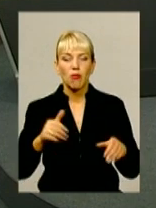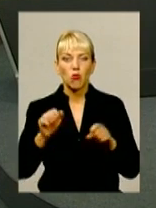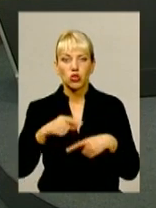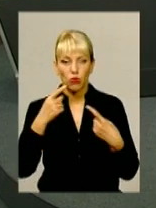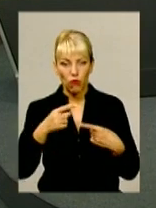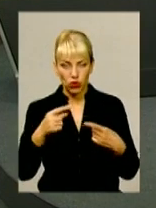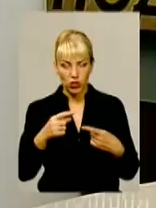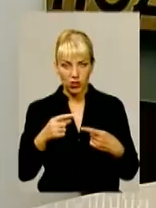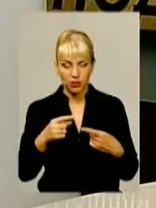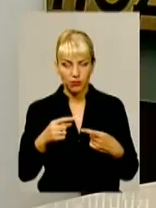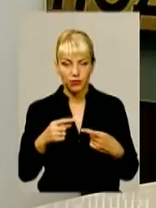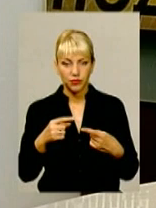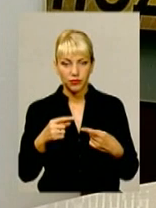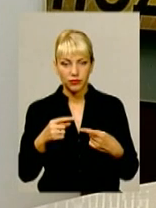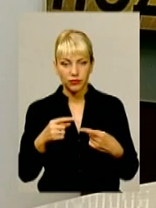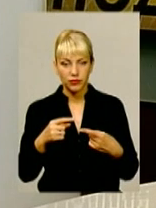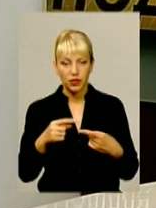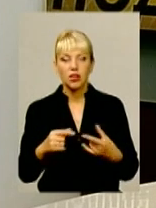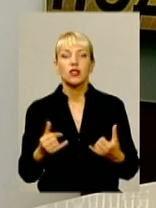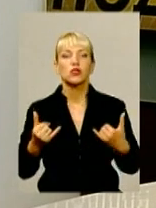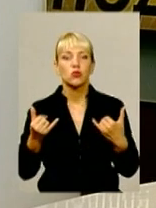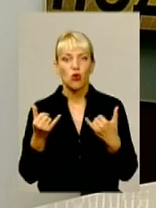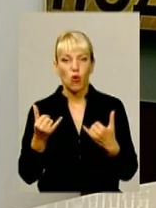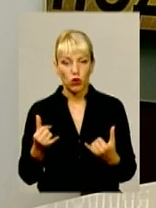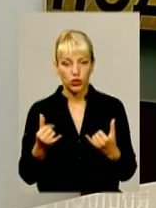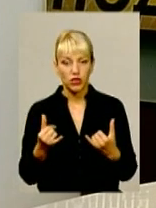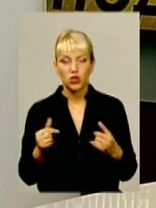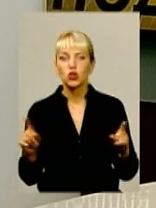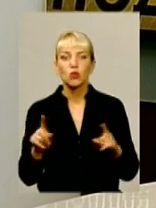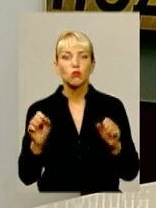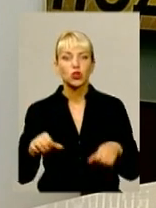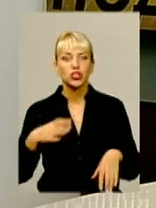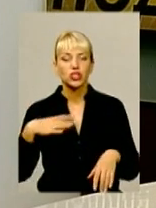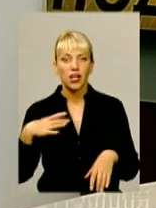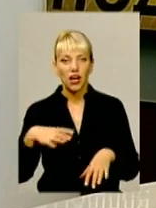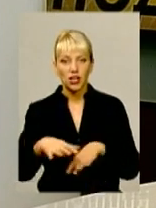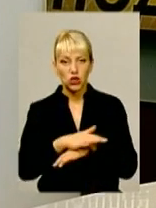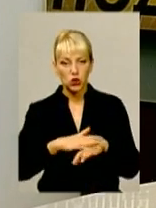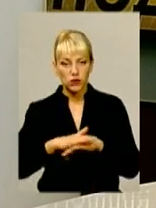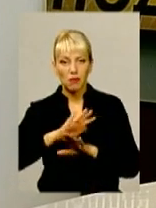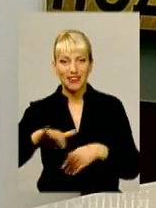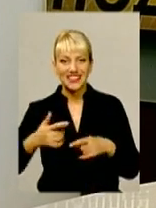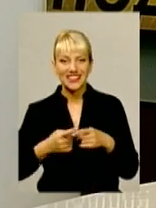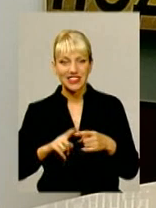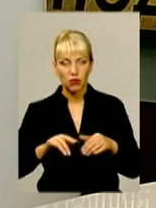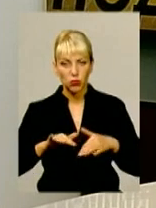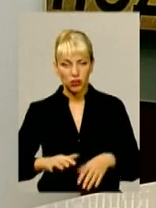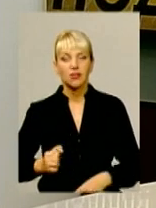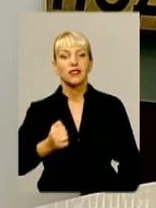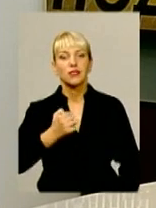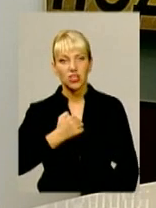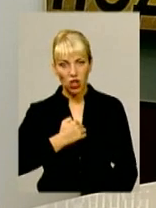говорити, що сьогодні може чекати суспільство після цих подій. На жаль,